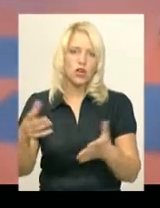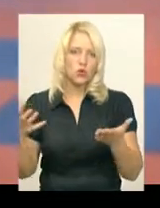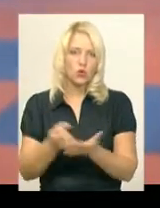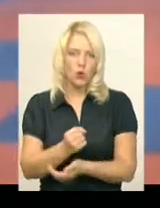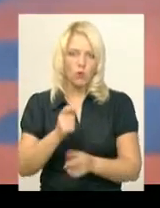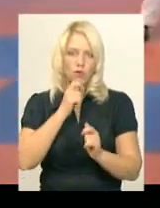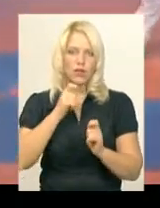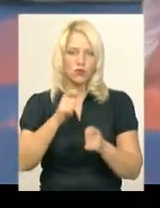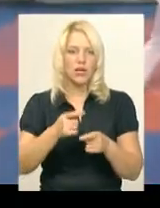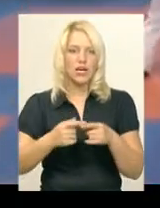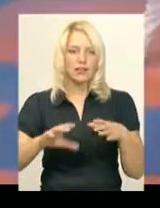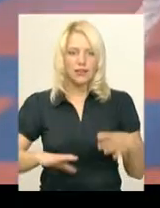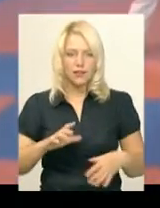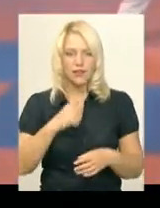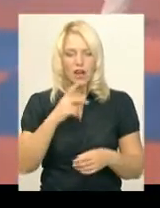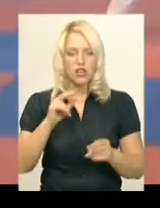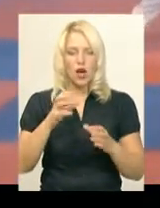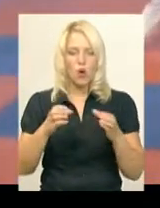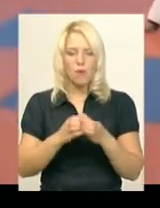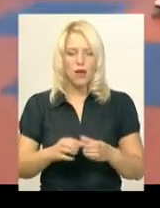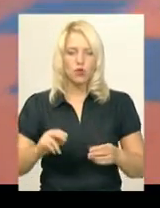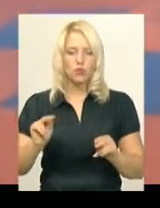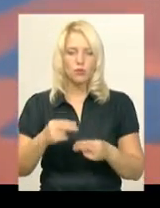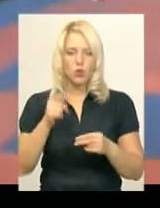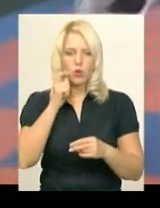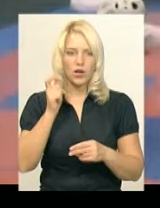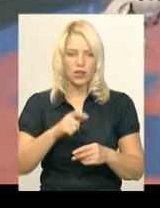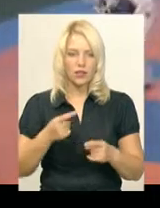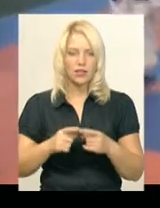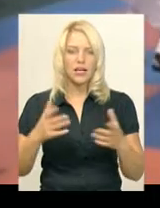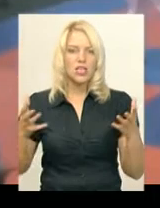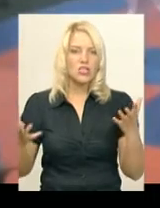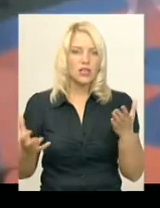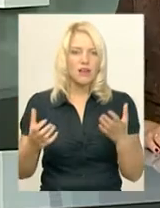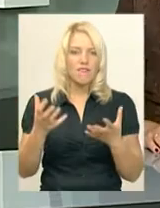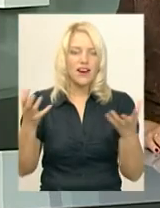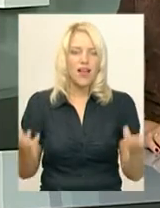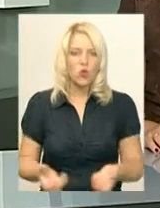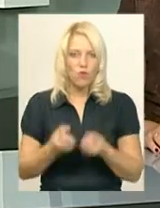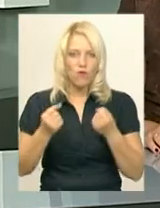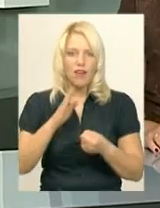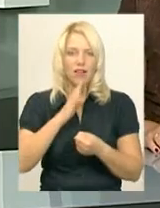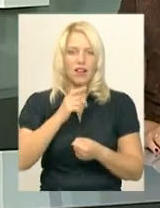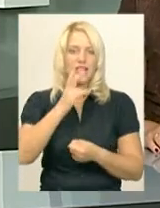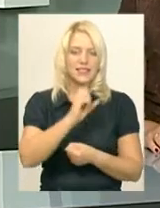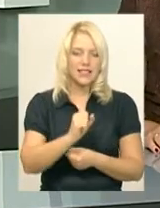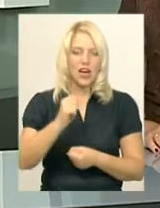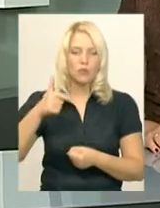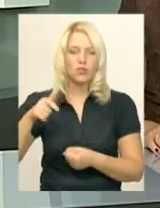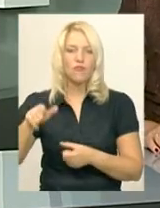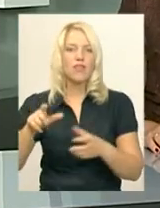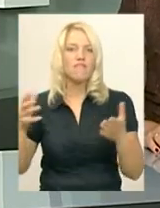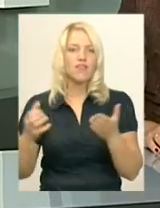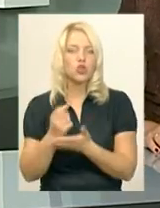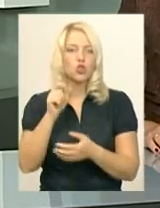командному чемпіонаті України нашу жіночу збірну врятувала спортсменка Анастасія Горбачова. Саме вона виграла золотий